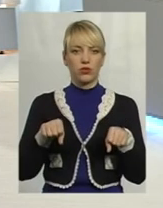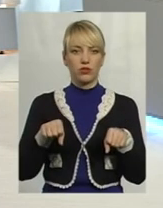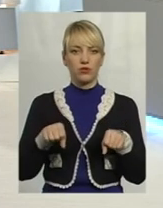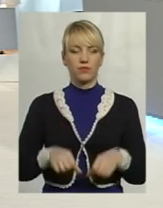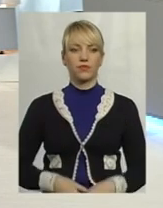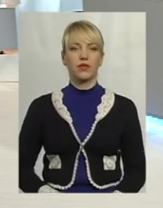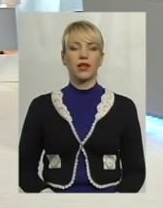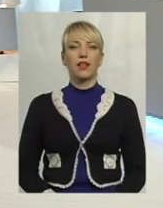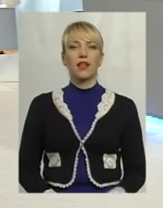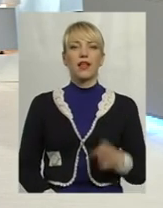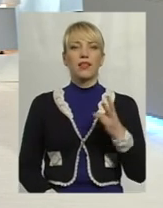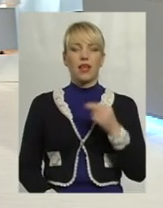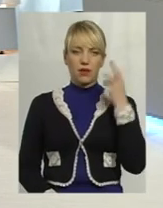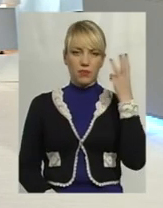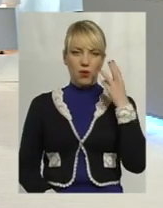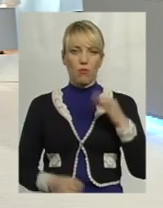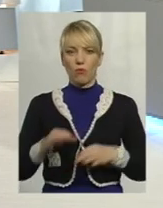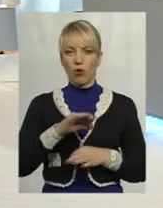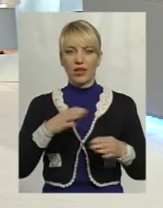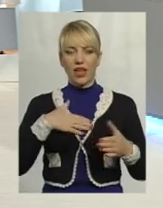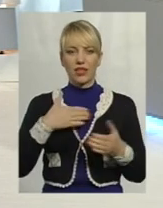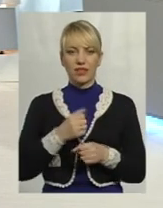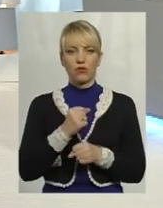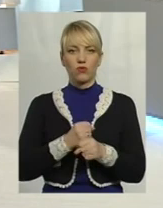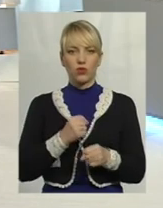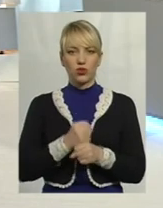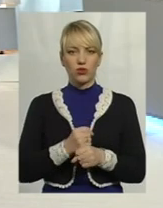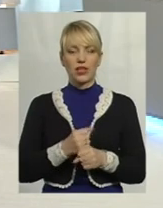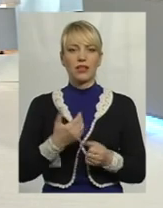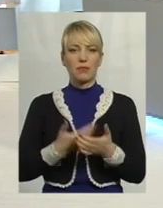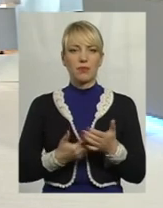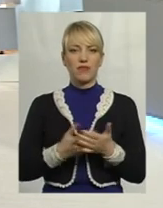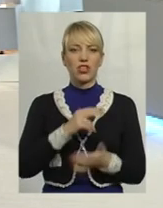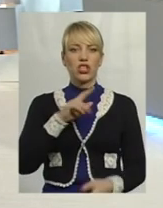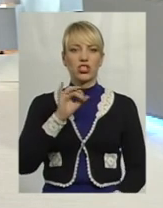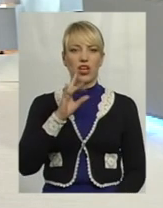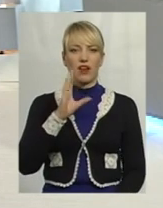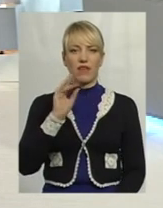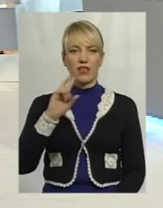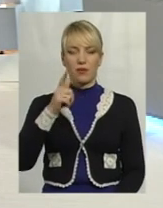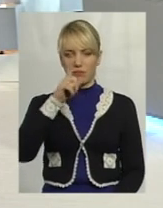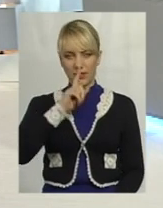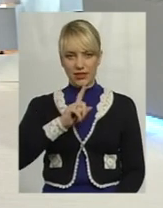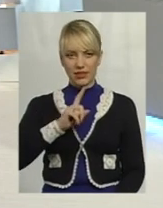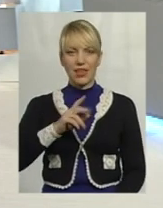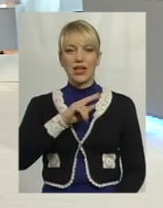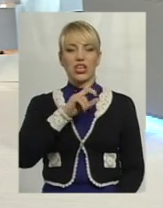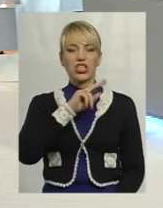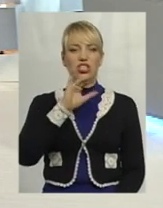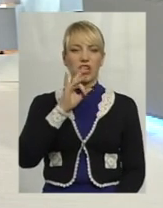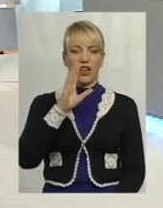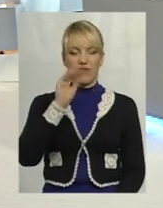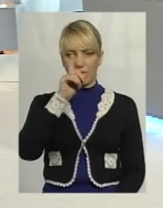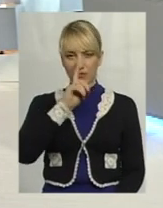На Хмельниччині проєкт активно функціонує. Насправді, з червня місяця вже. Тобто, з червня місяця